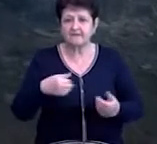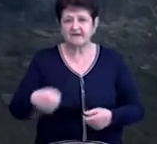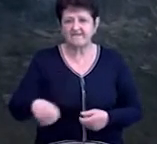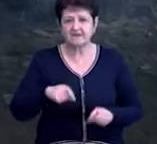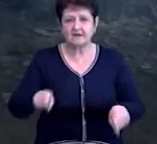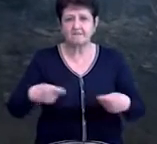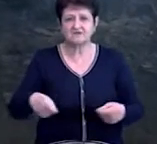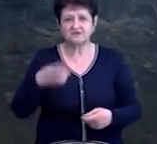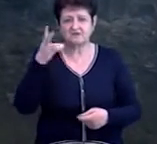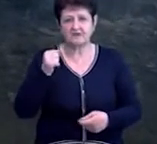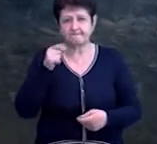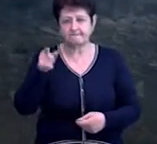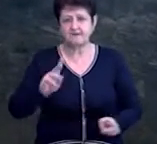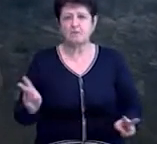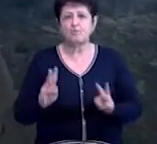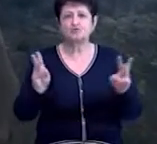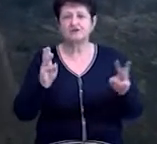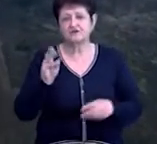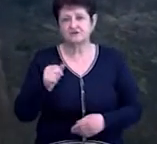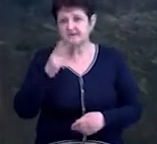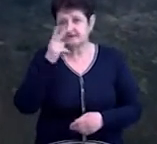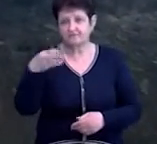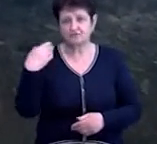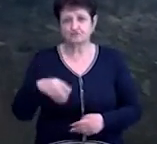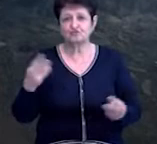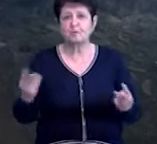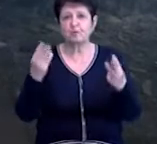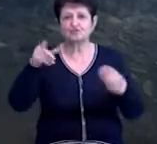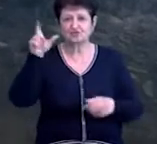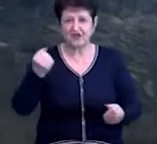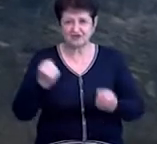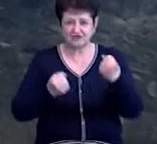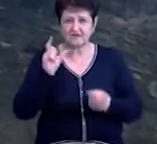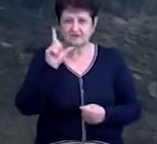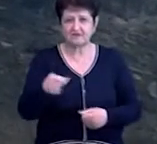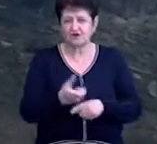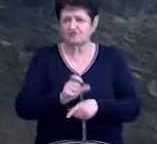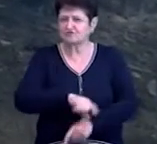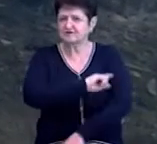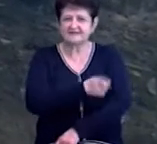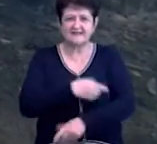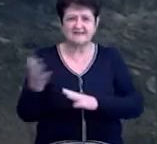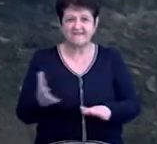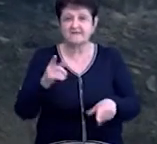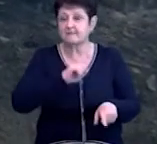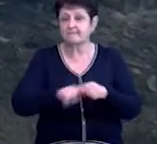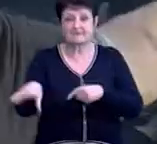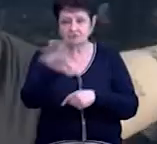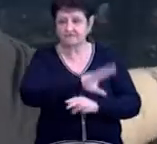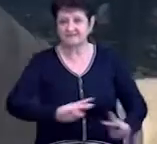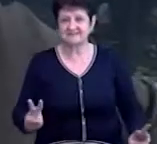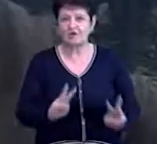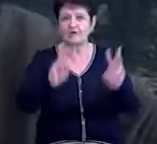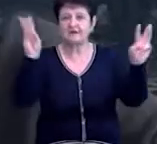можеш, біжимо на каціри, там реально пожежі. І тут дивлюся вже пожежники, їдуть. Ну, тобто, дуже сильний вітер був і дуже швидко все зайнялося.